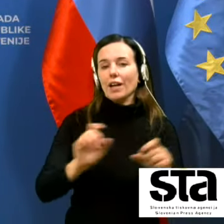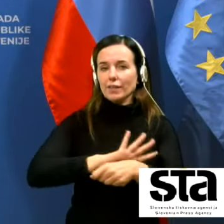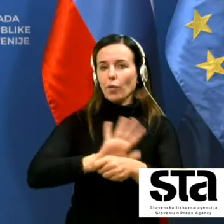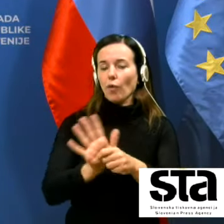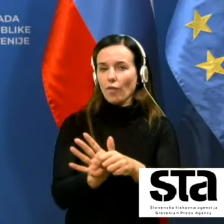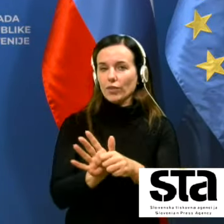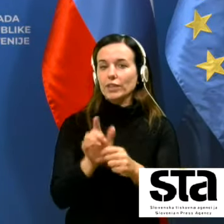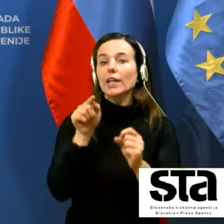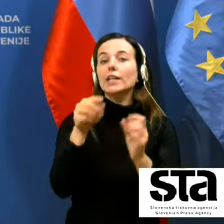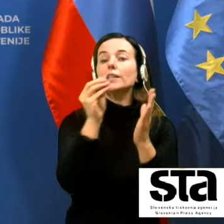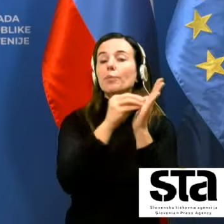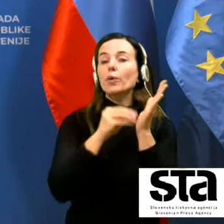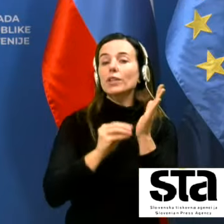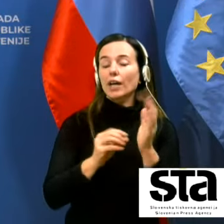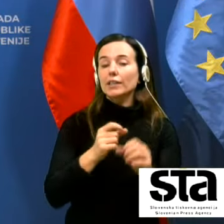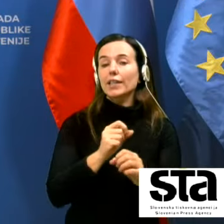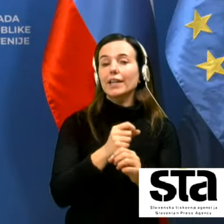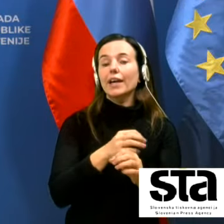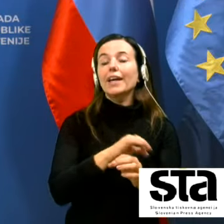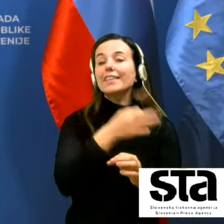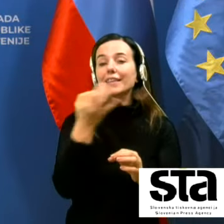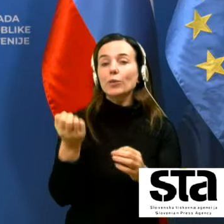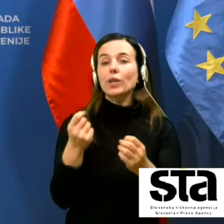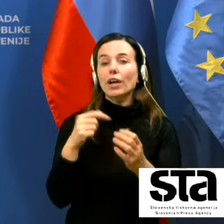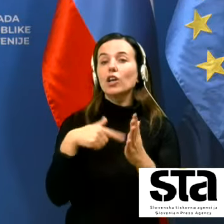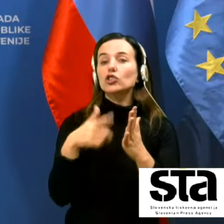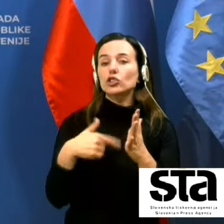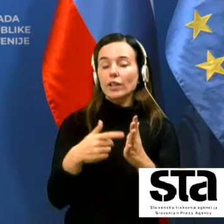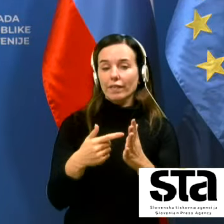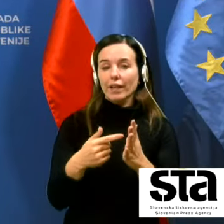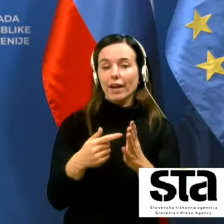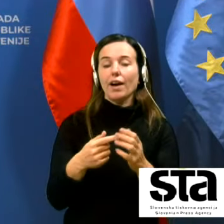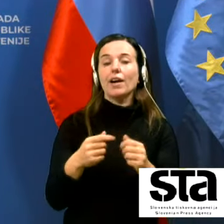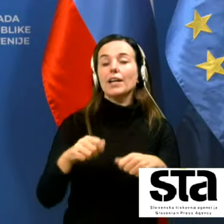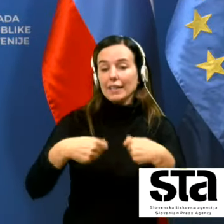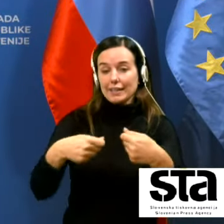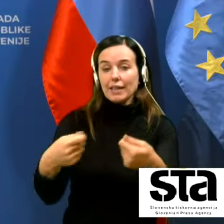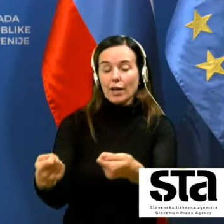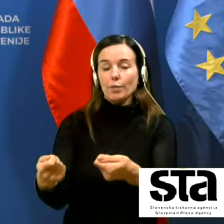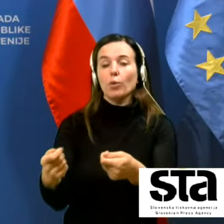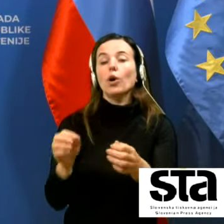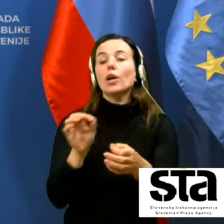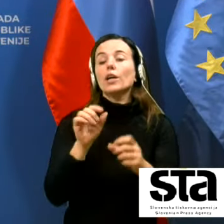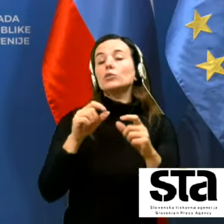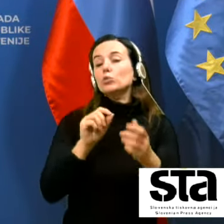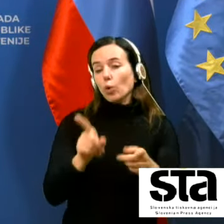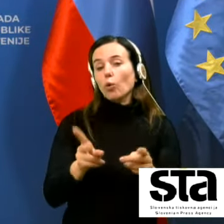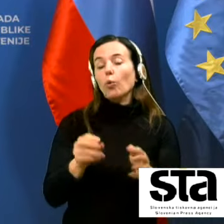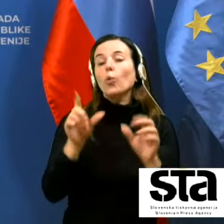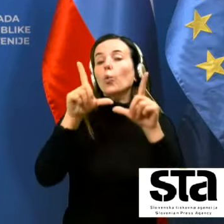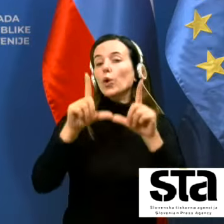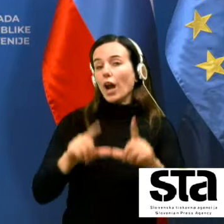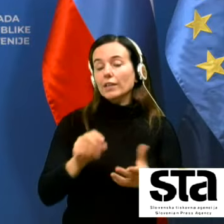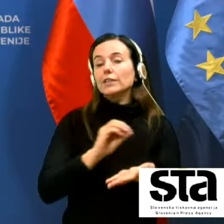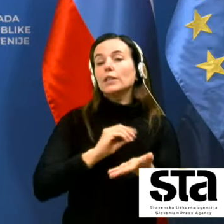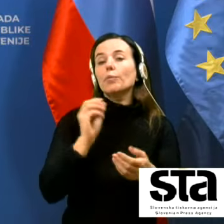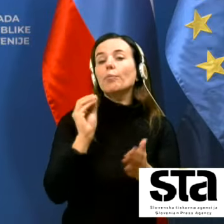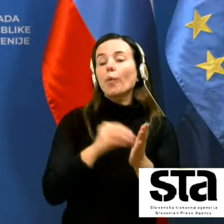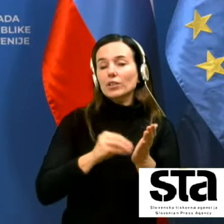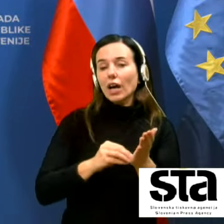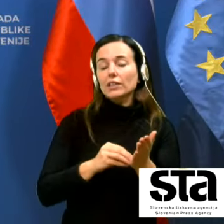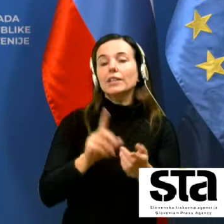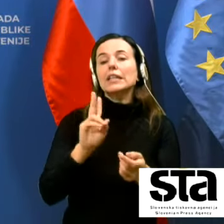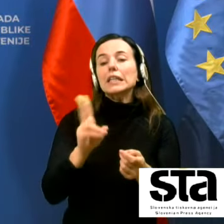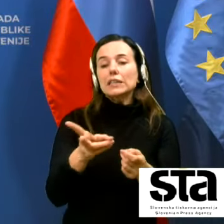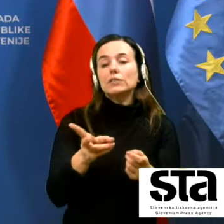zato se tudi ti podatki dnevnega števila ki ga mi dajemo pa lahko uradni podatki ki bodo nakladno povedani sveda